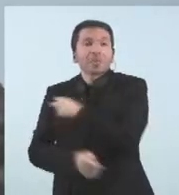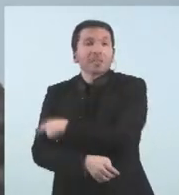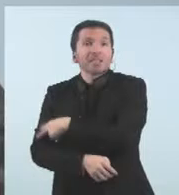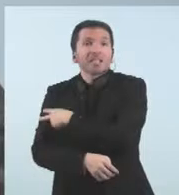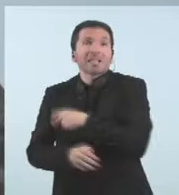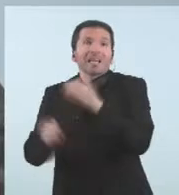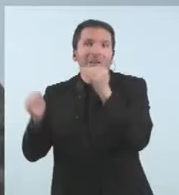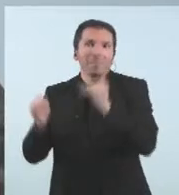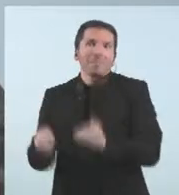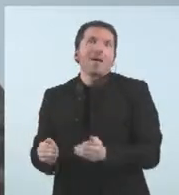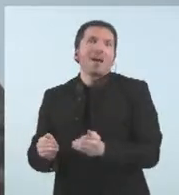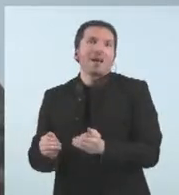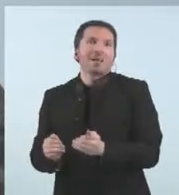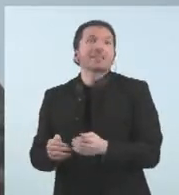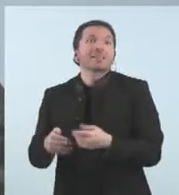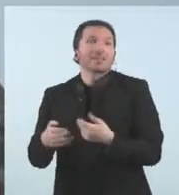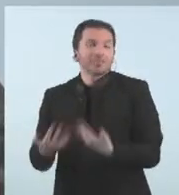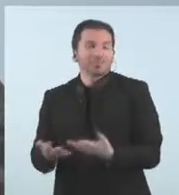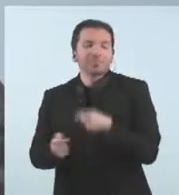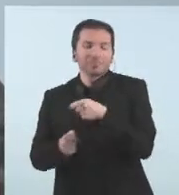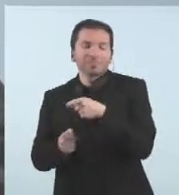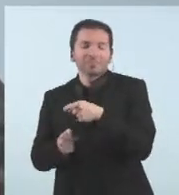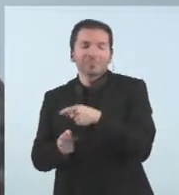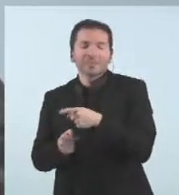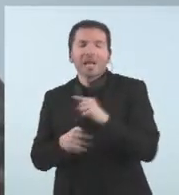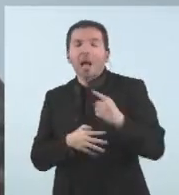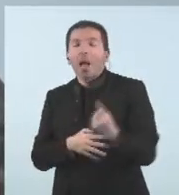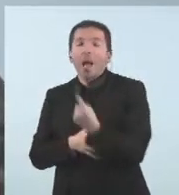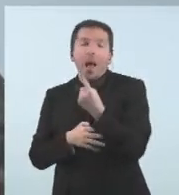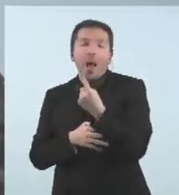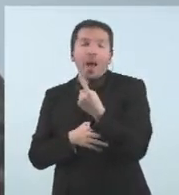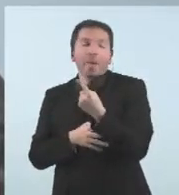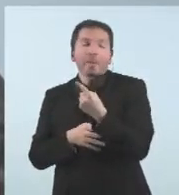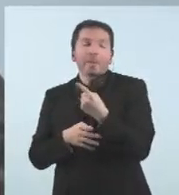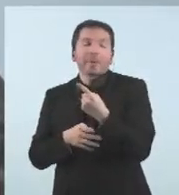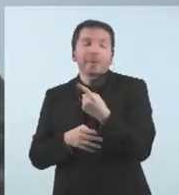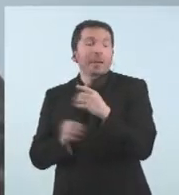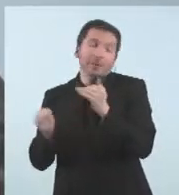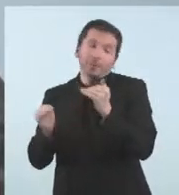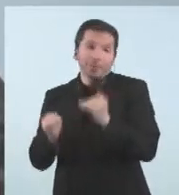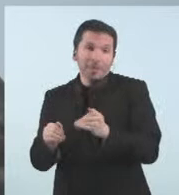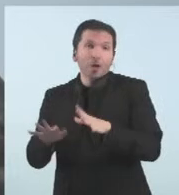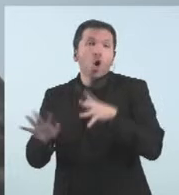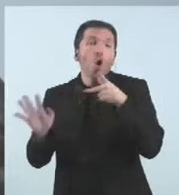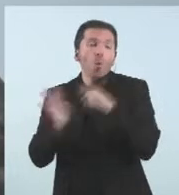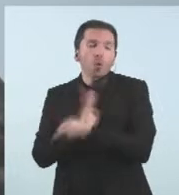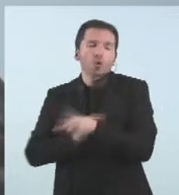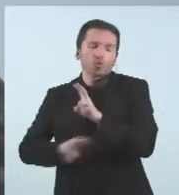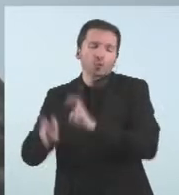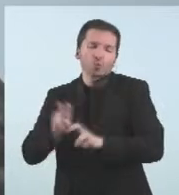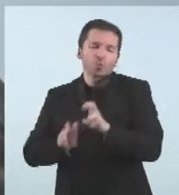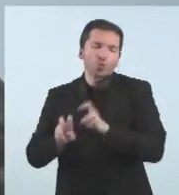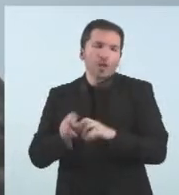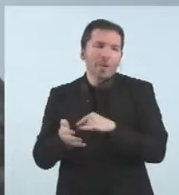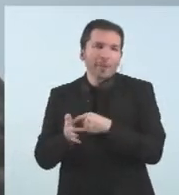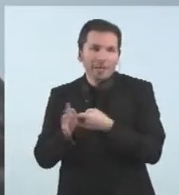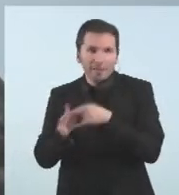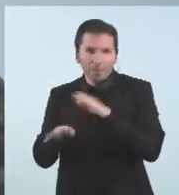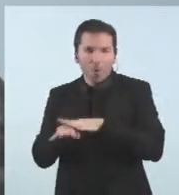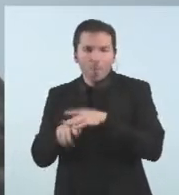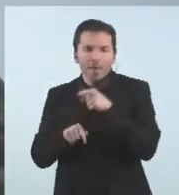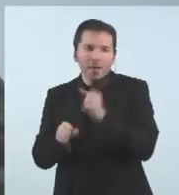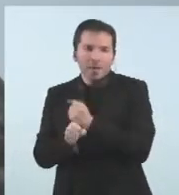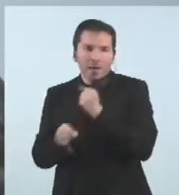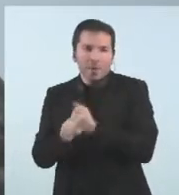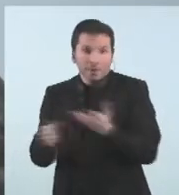no així és a primària òbviament per això hem buscat mecanismes per agilitzar la seva feina ni